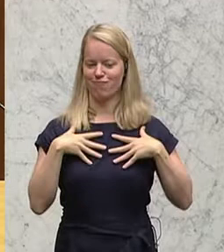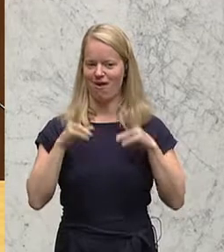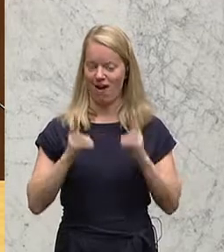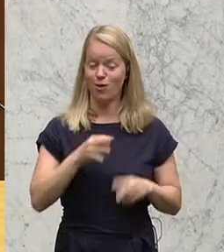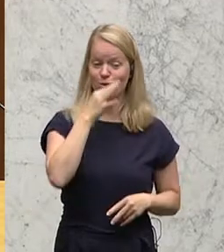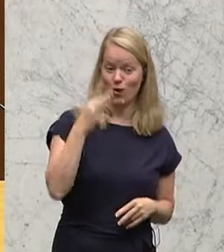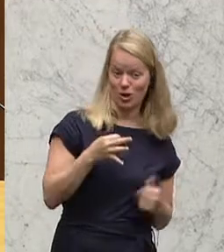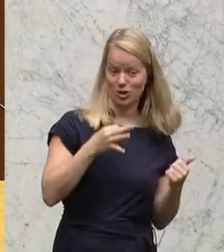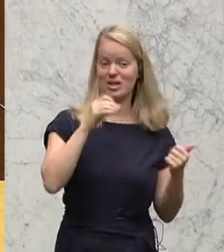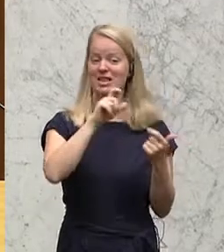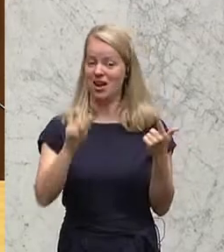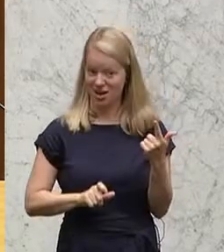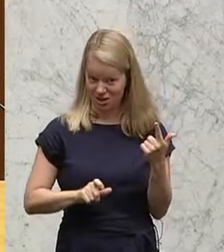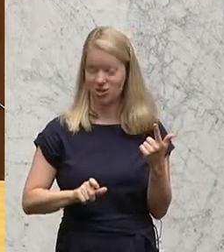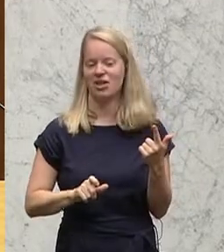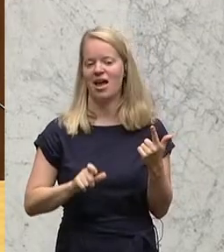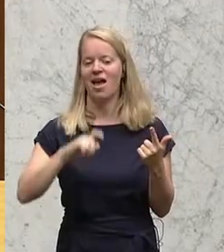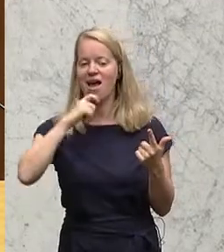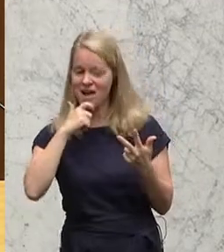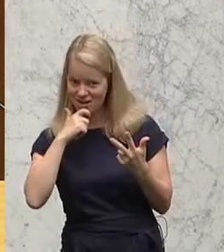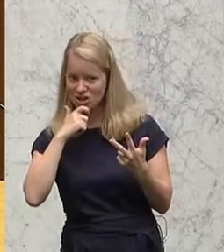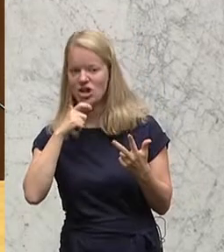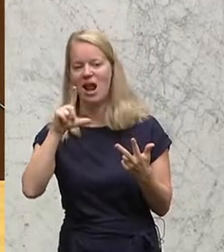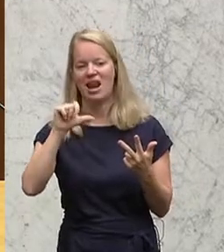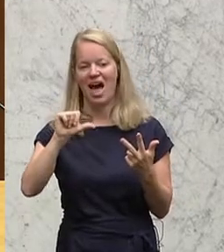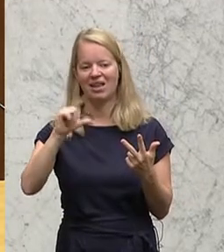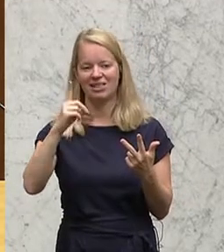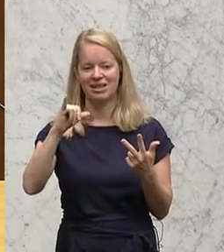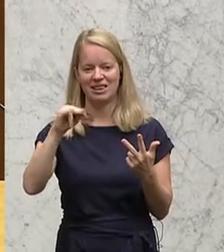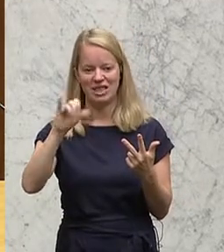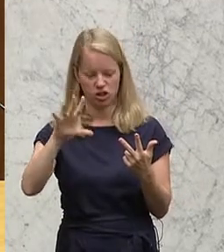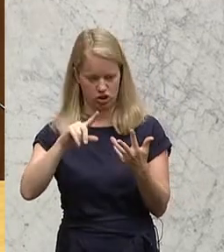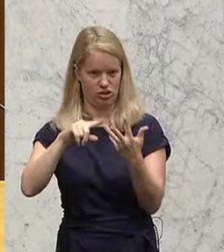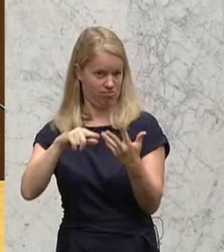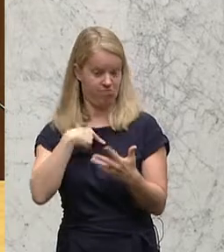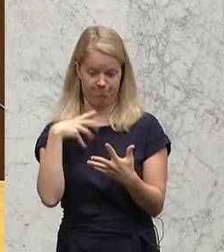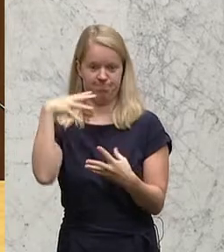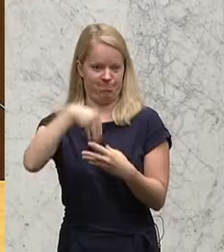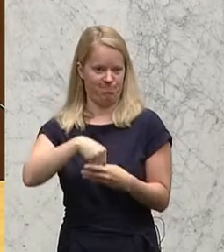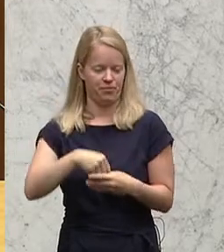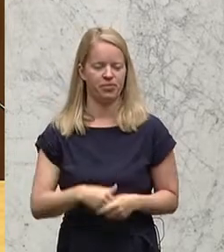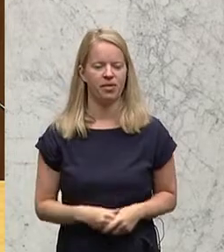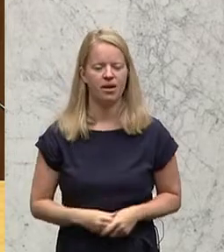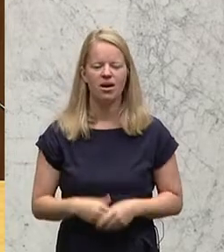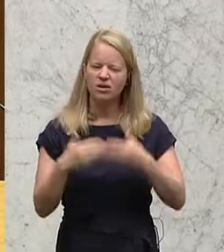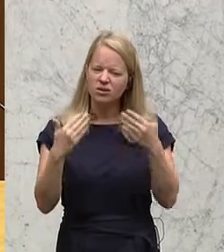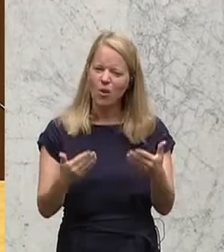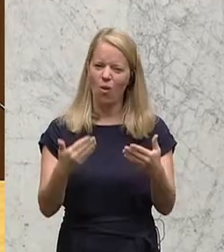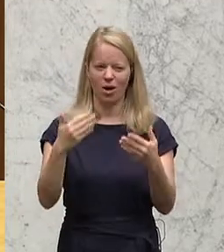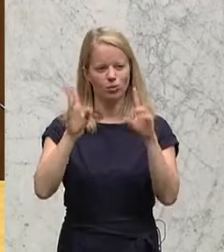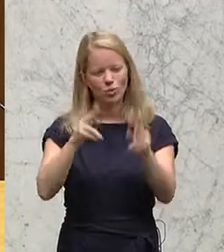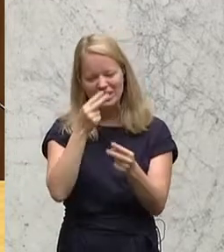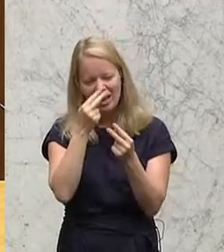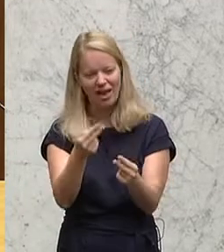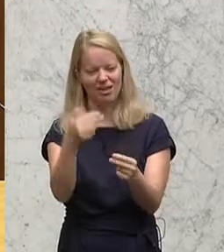Italienisch, Englisch, Latinisch. Das ist ein Reichtum, den man als solchen auch sehen und begreifen muss. Diese Chance